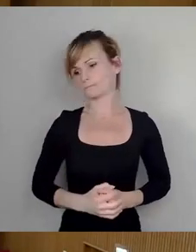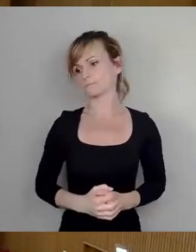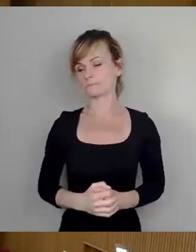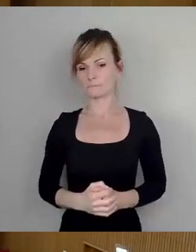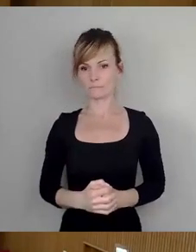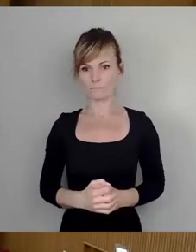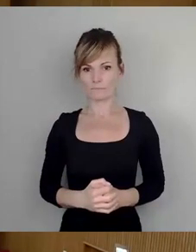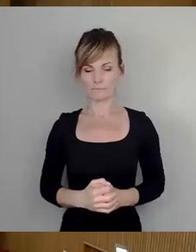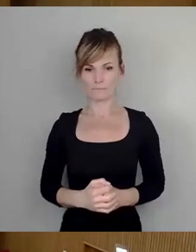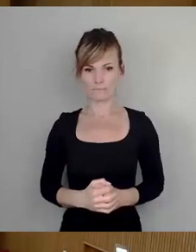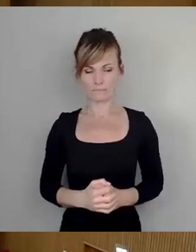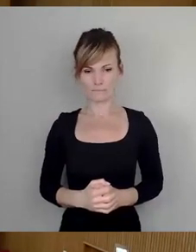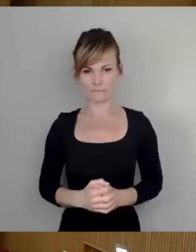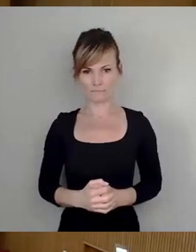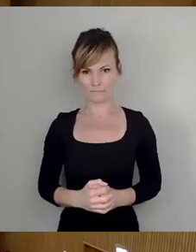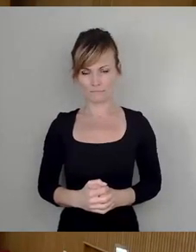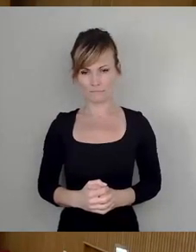Ne, ich habe Magnus gesagt.